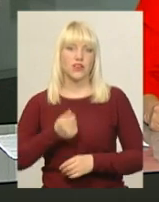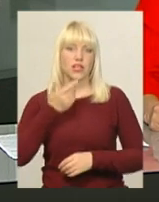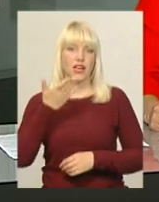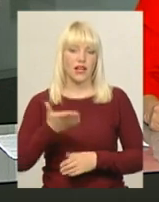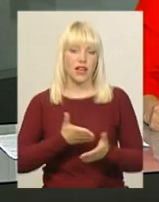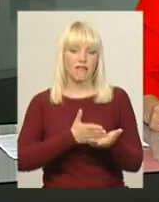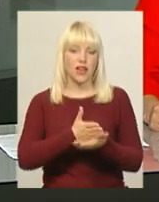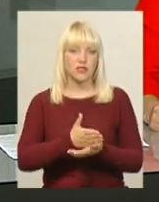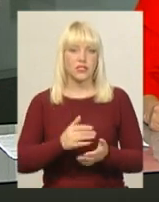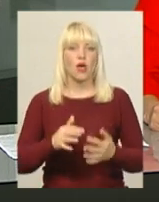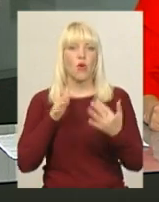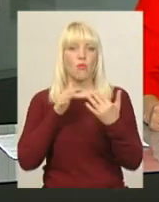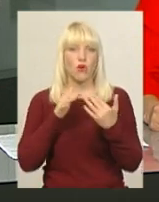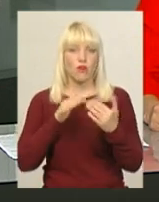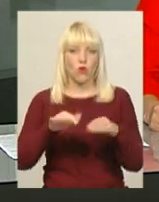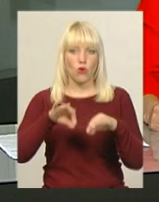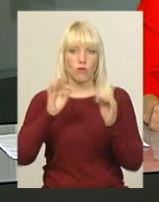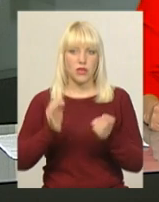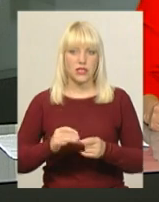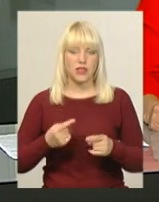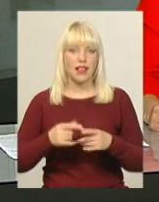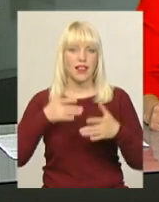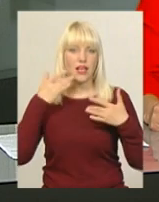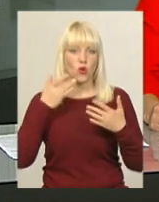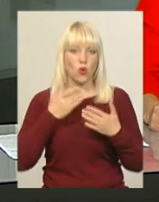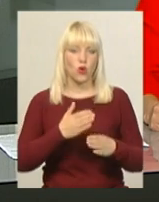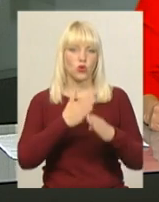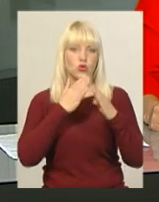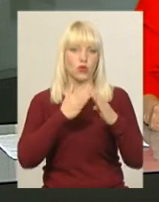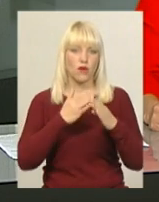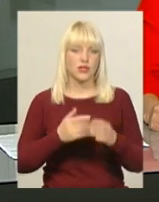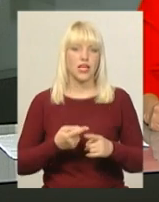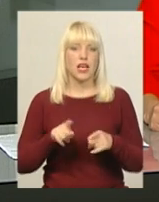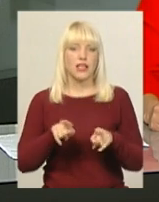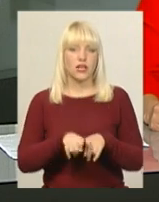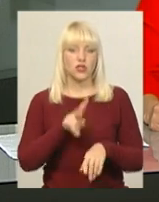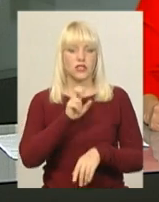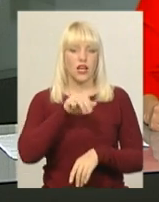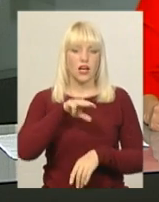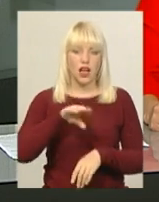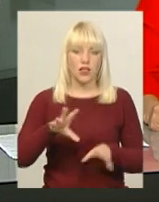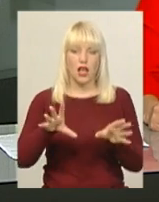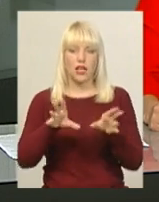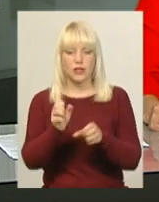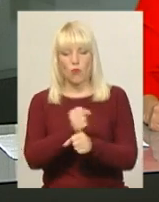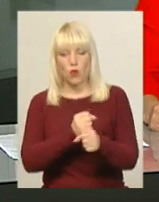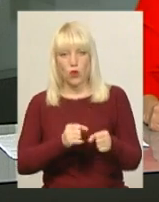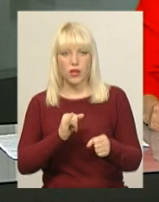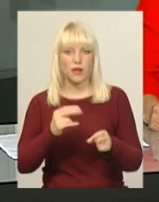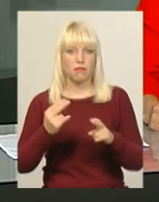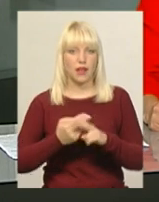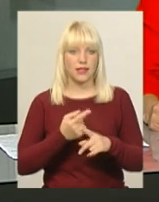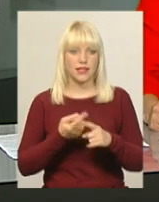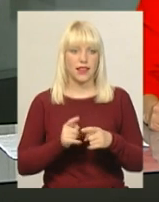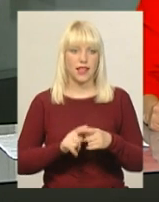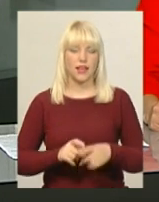мистецтва. Рукопашному бою за правилами легкого та дозованого контактів, і також ката зі зброєю та без неї. Більше про результати рукопашників